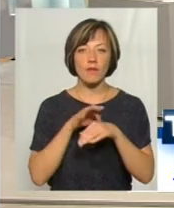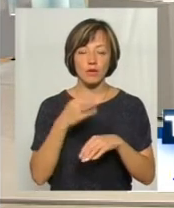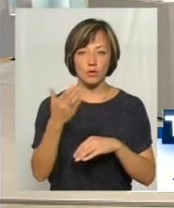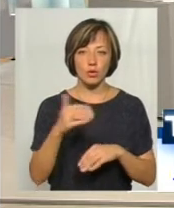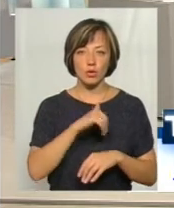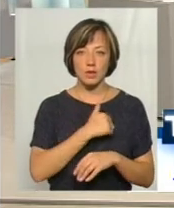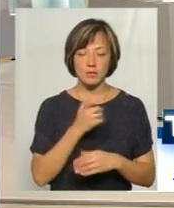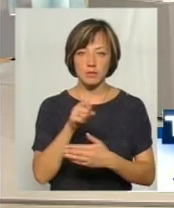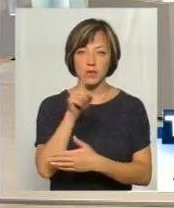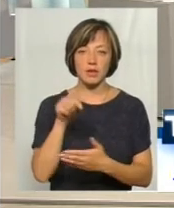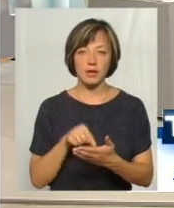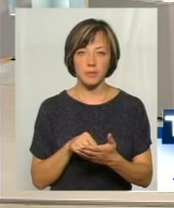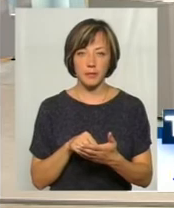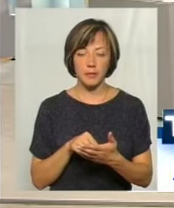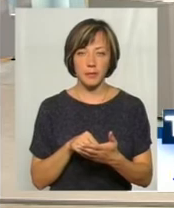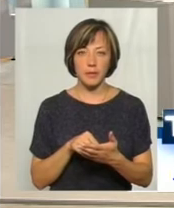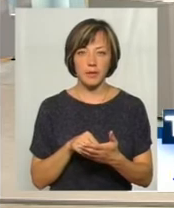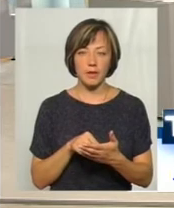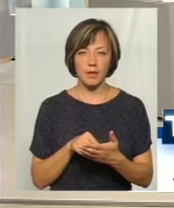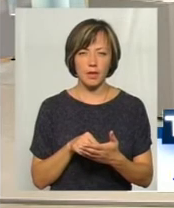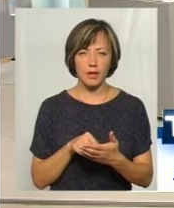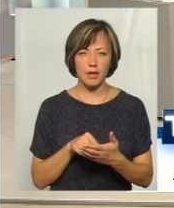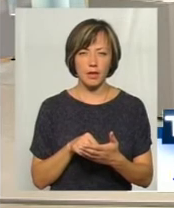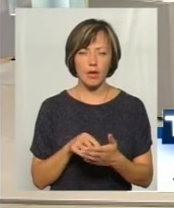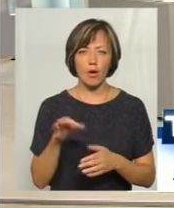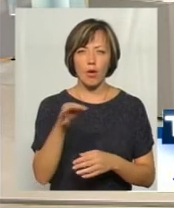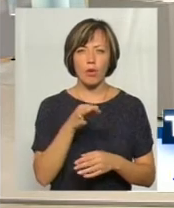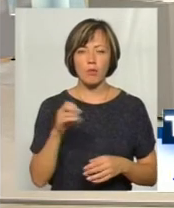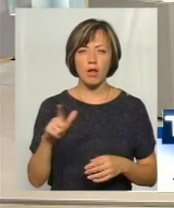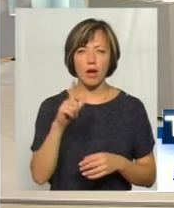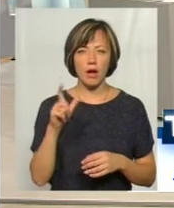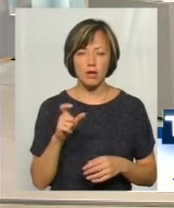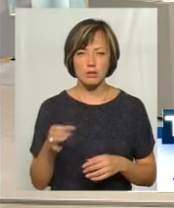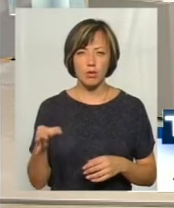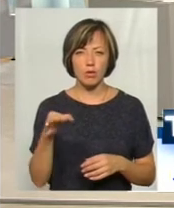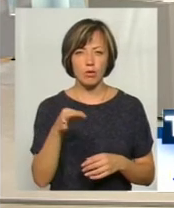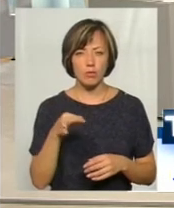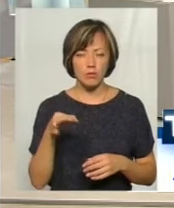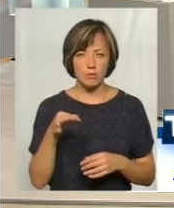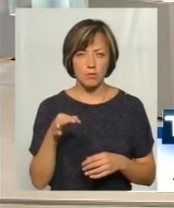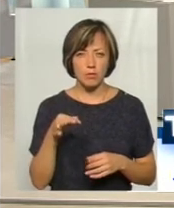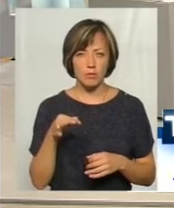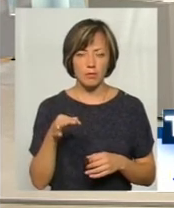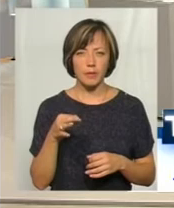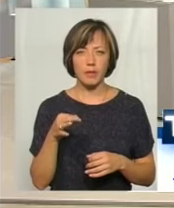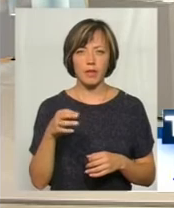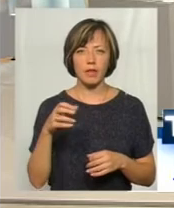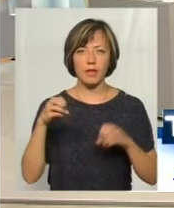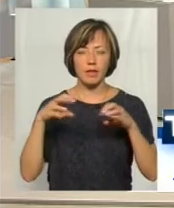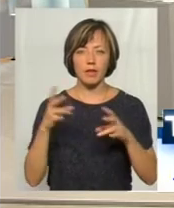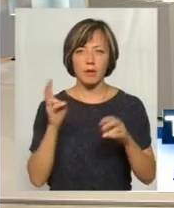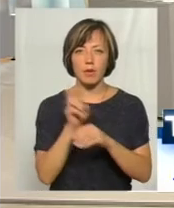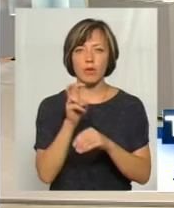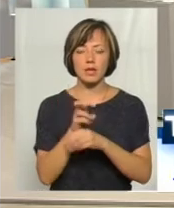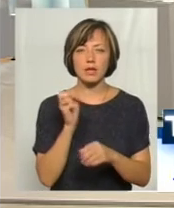Я би хотів додати таке, щоб облахав. І облахав. І там треба ходити на роботу